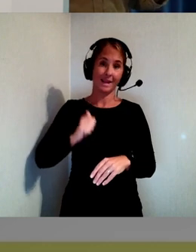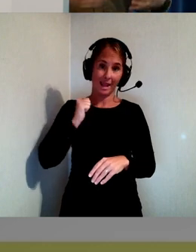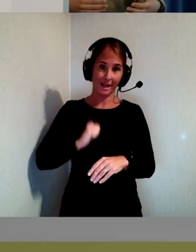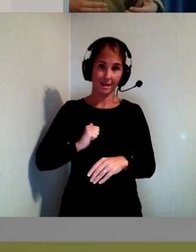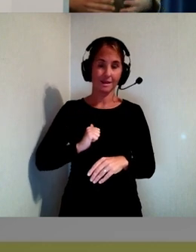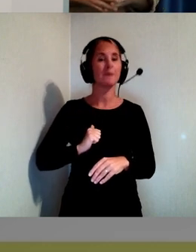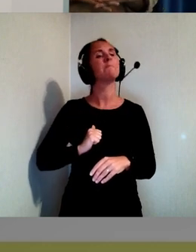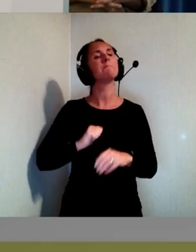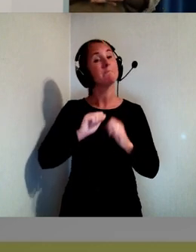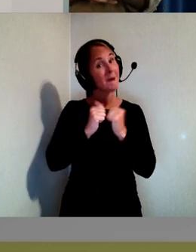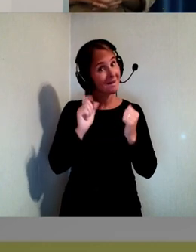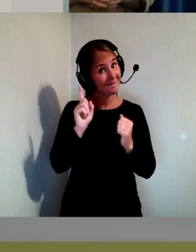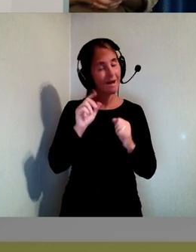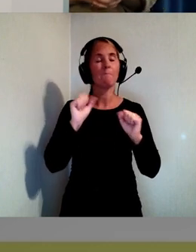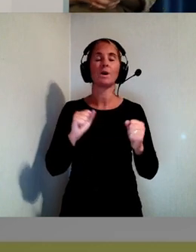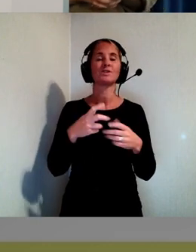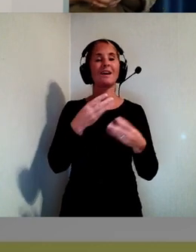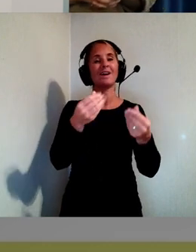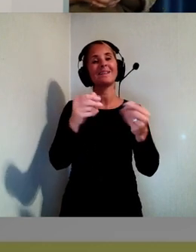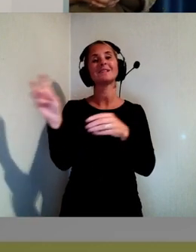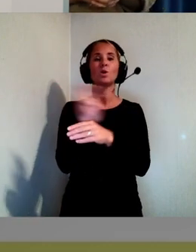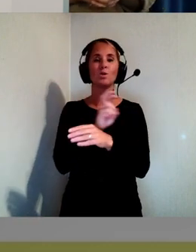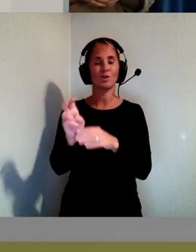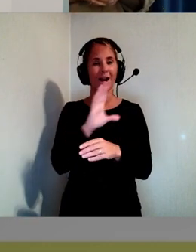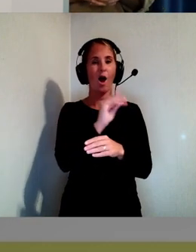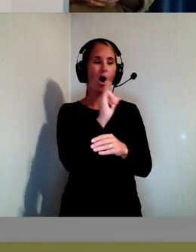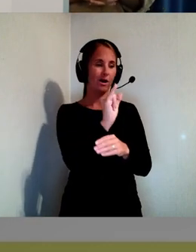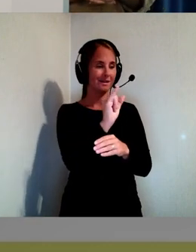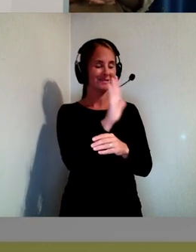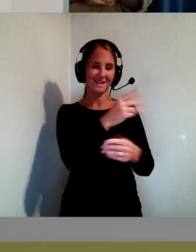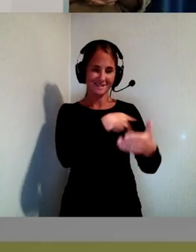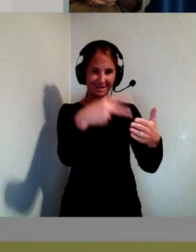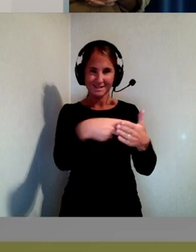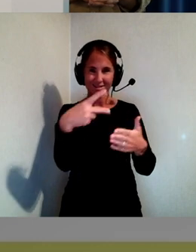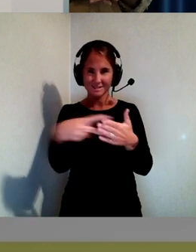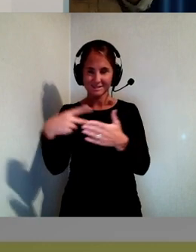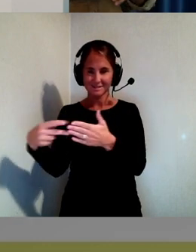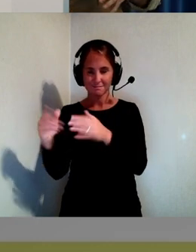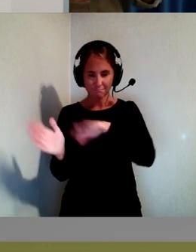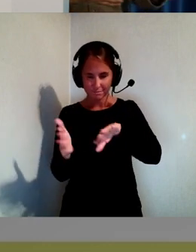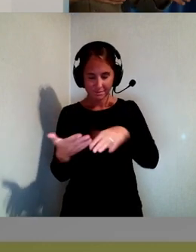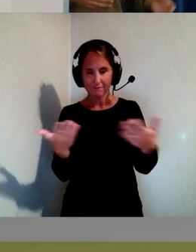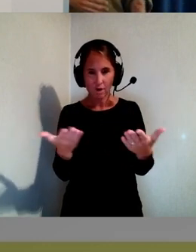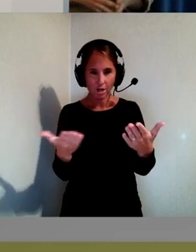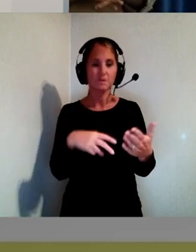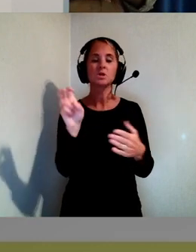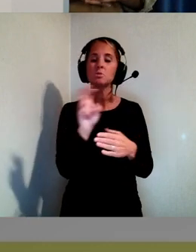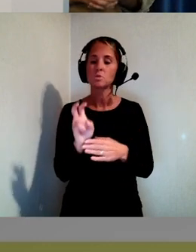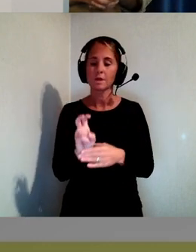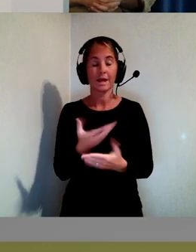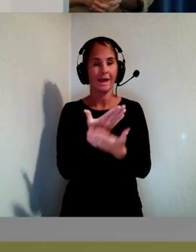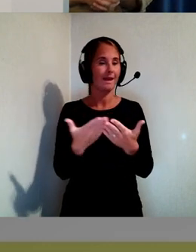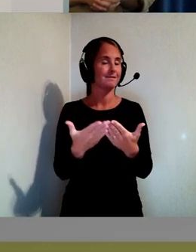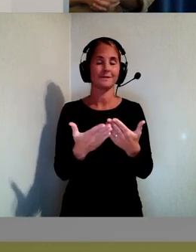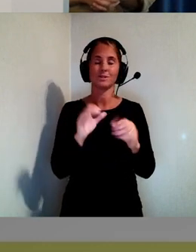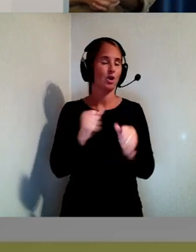kvalitetskontrollera det som AI faktiskt spottar ur sig. Det är liksom inte läge att sparka alla språkkonsulter